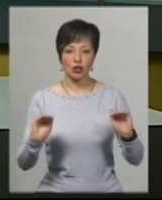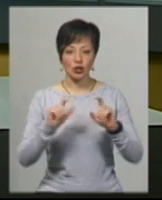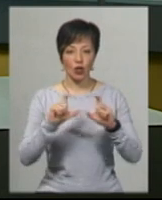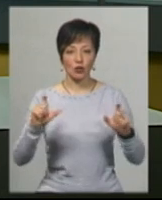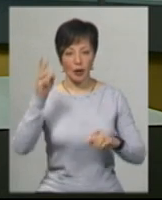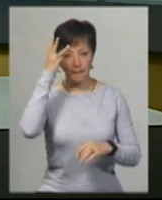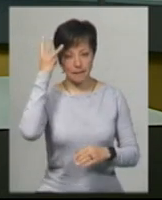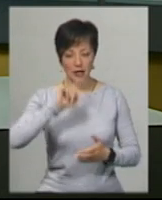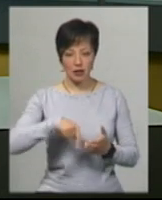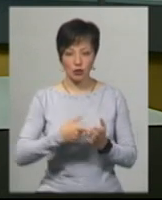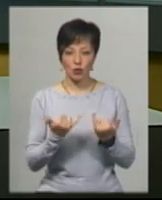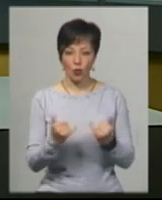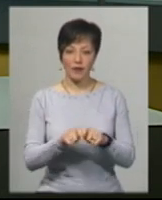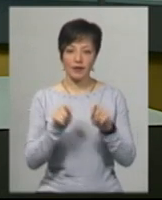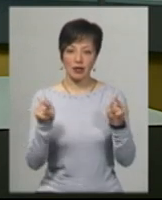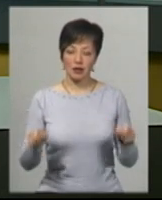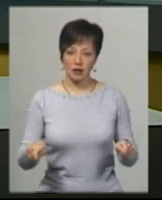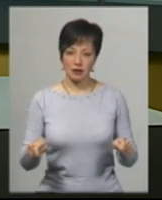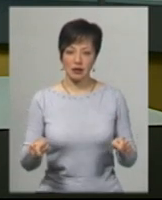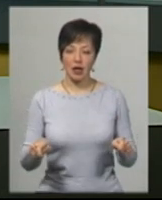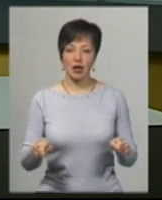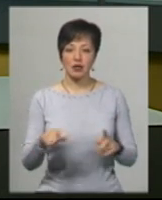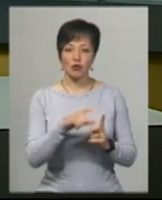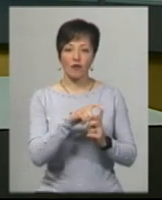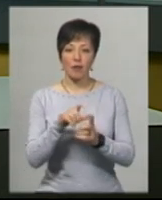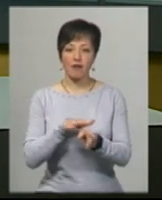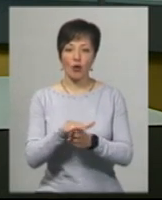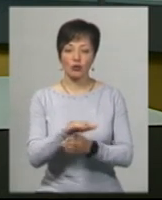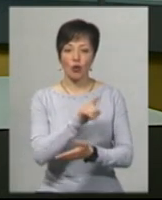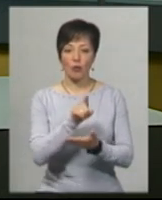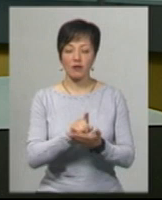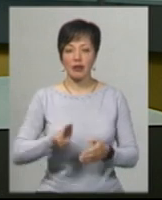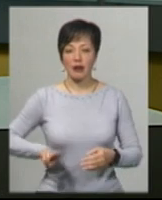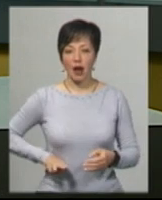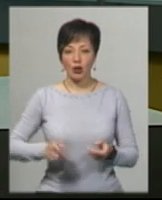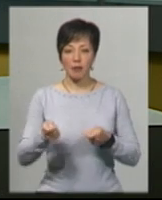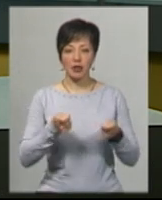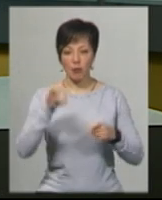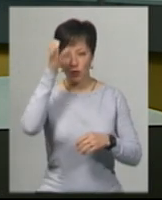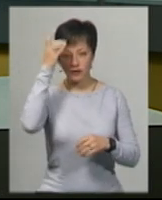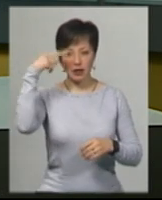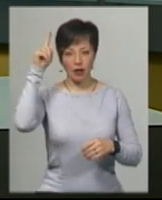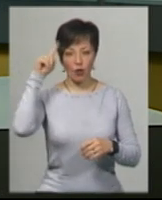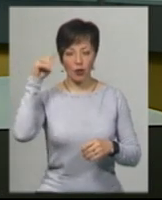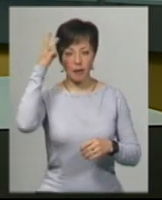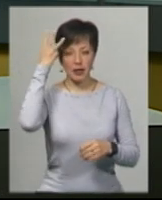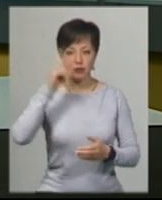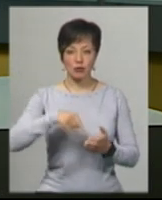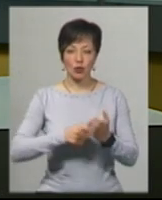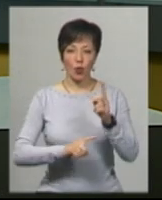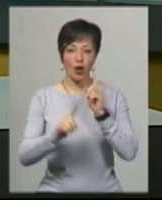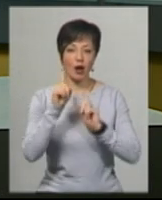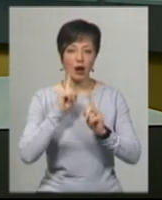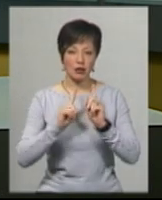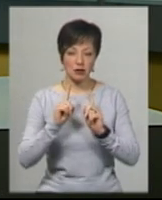садочки Хмельницького, які сьогодні відкрилися. За словами виконуючої обов'язки директора Департаменту освіти і науки Хмельницької міської ради